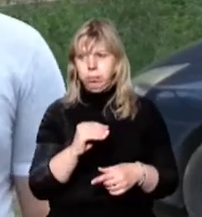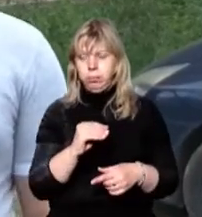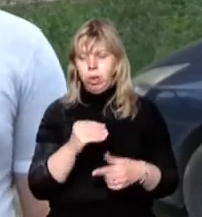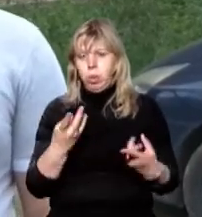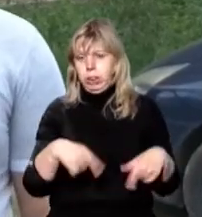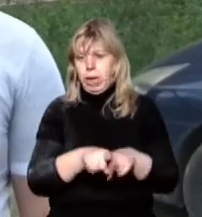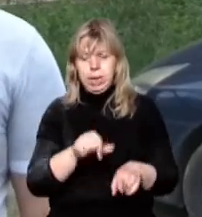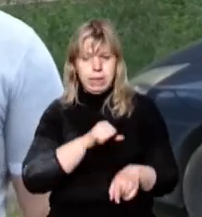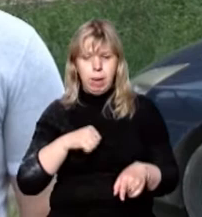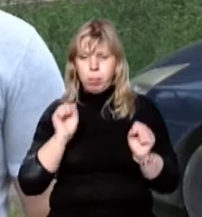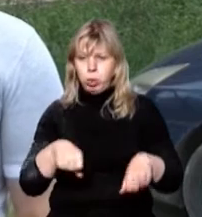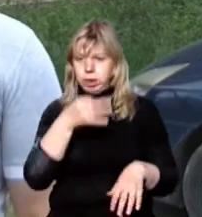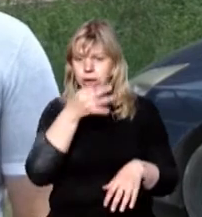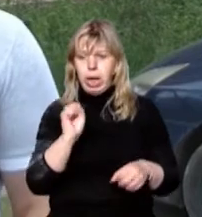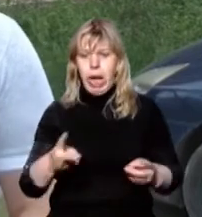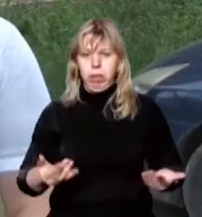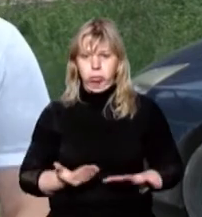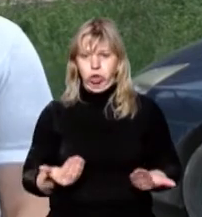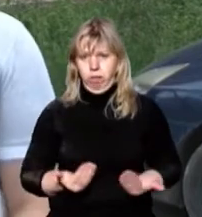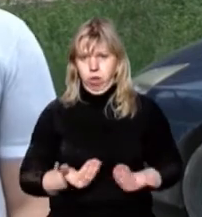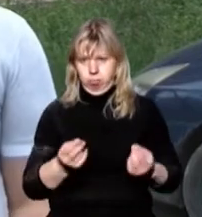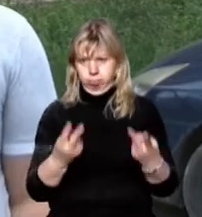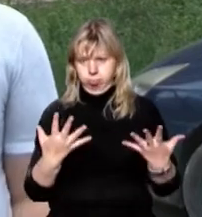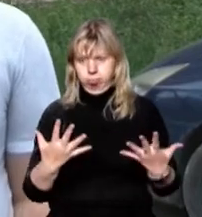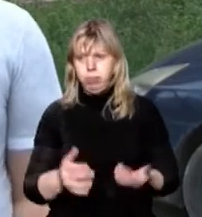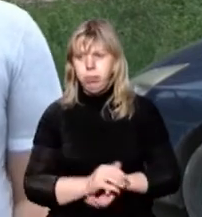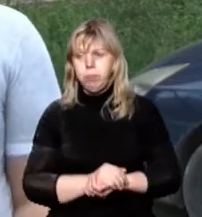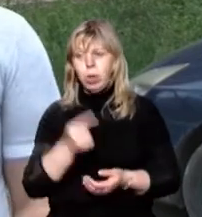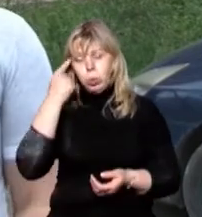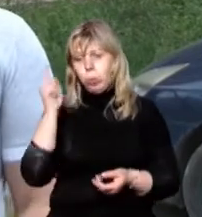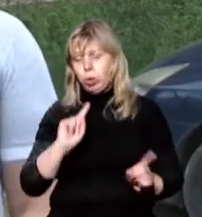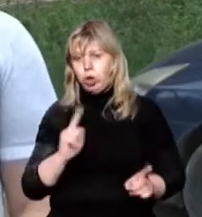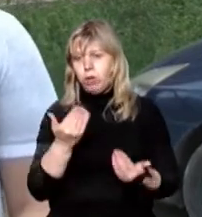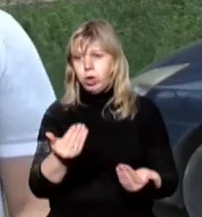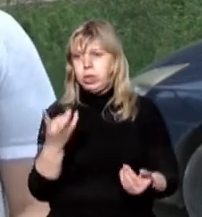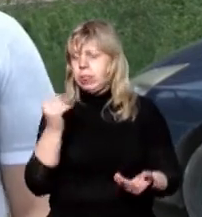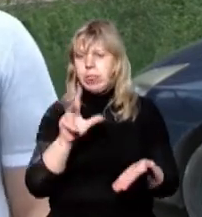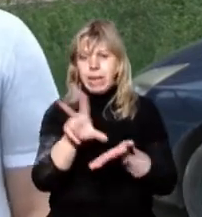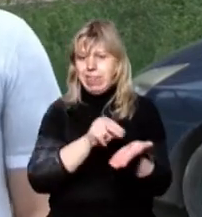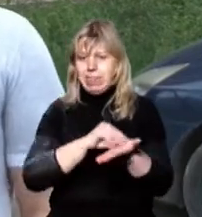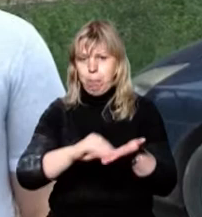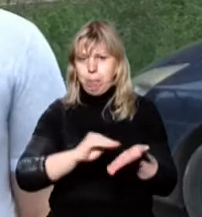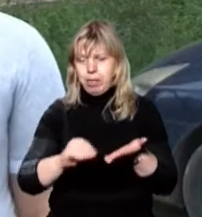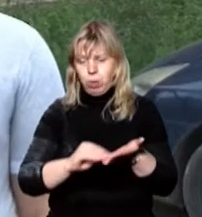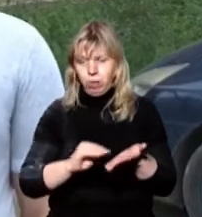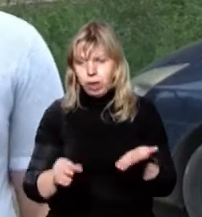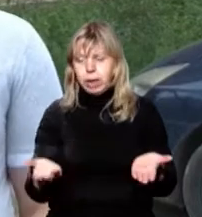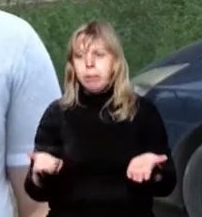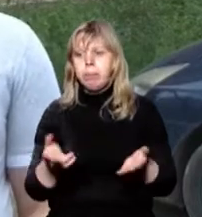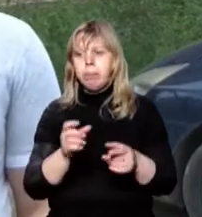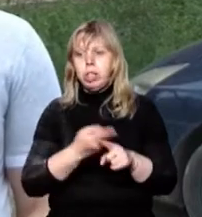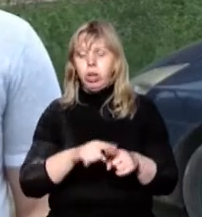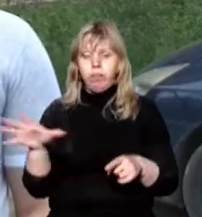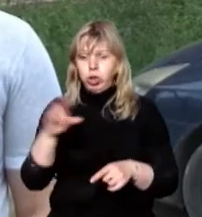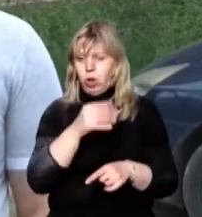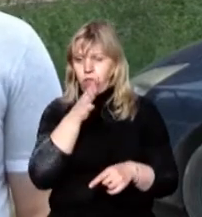Так само, можна сказати, як і на ЄВУ. Думаю, що вони не списували, бо весь